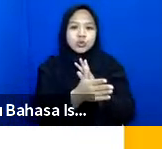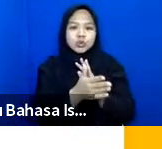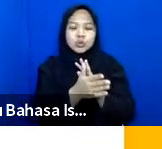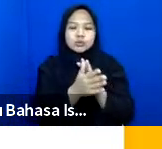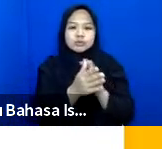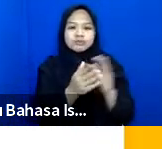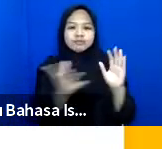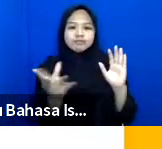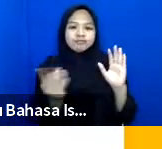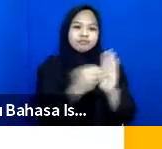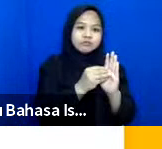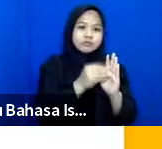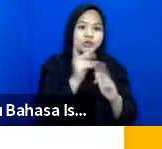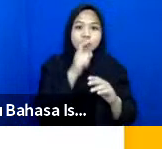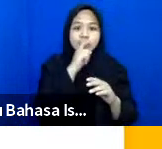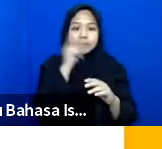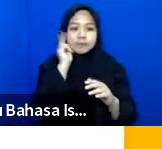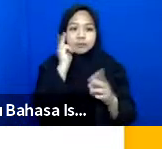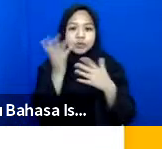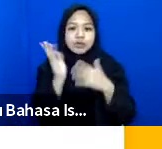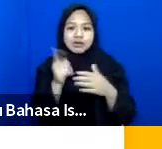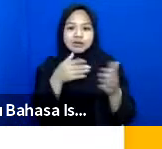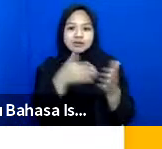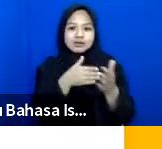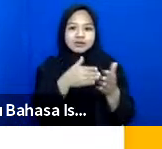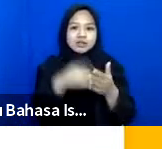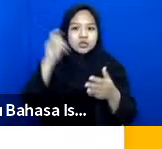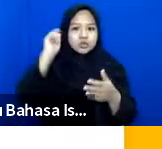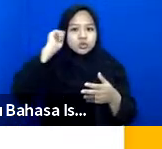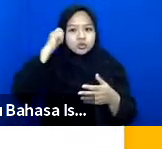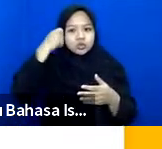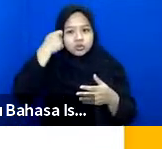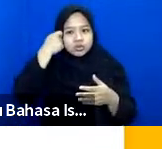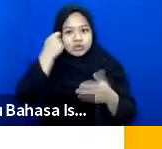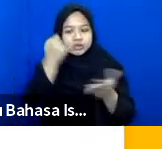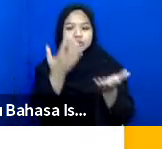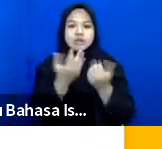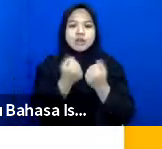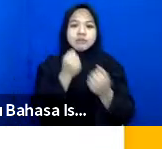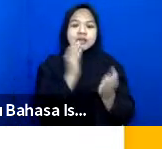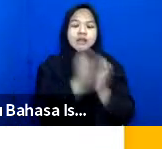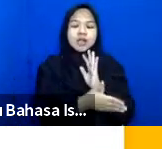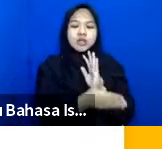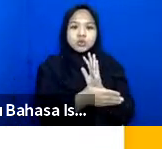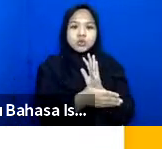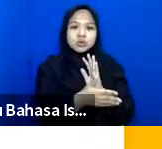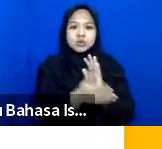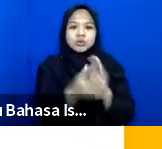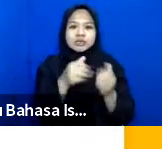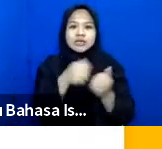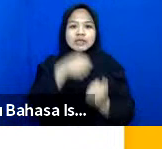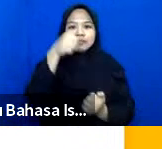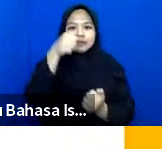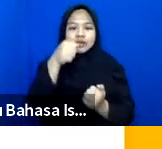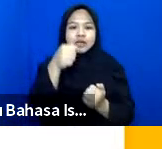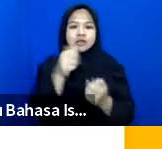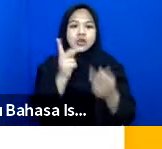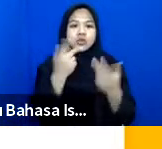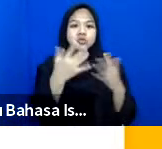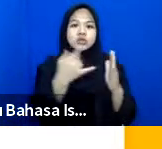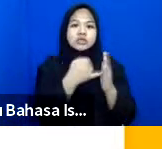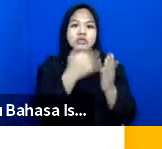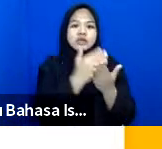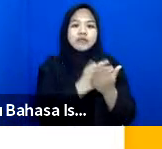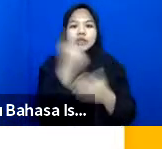Mengupload Ketika Bapak Ibu Mungkin Ada Kesulitan Untuk Mendapatkan Langsung Sertifikat Setelah Mengisi Daftar